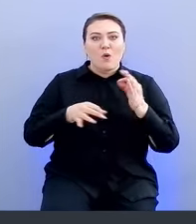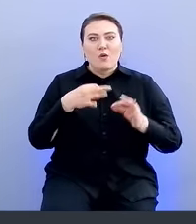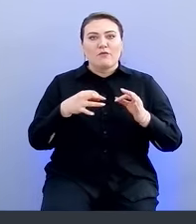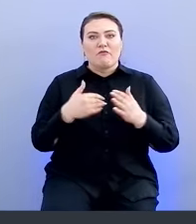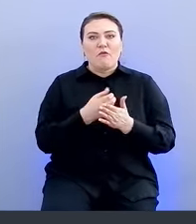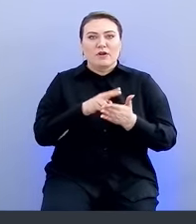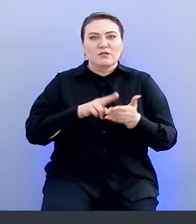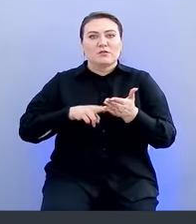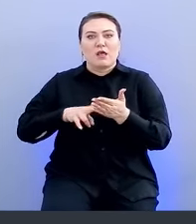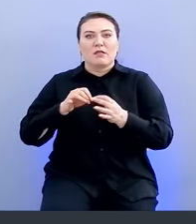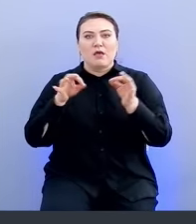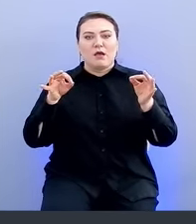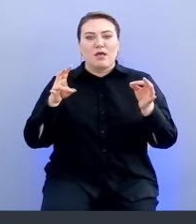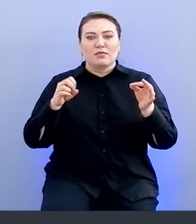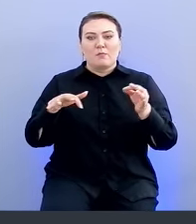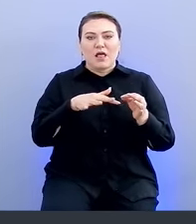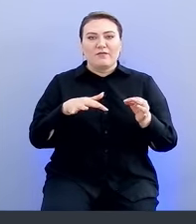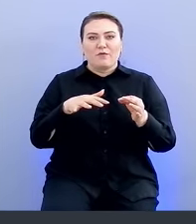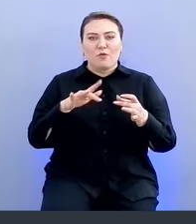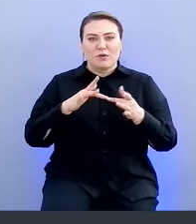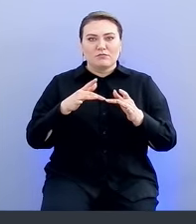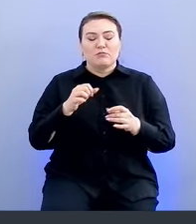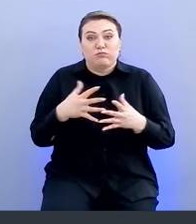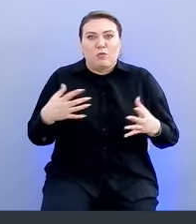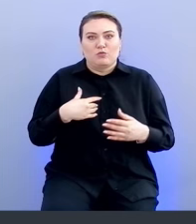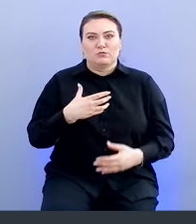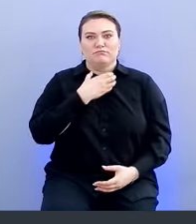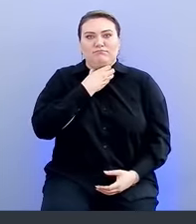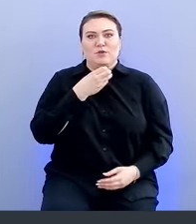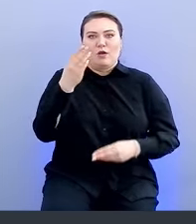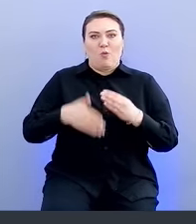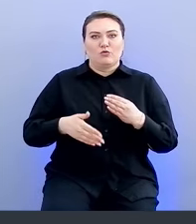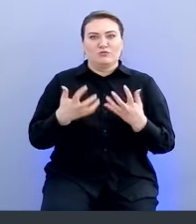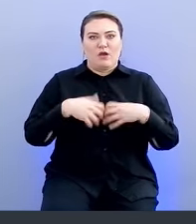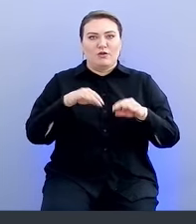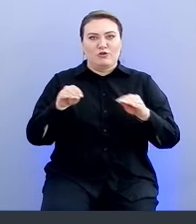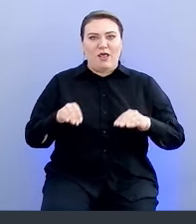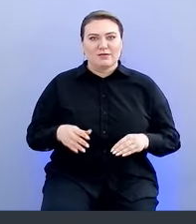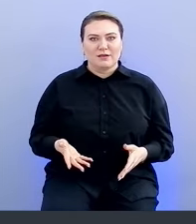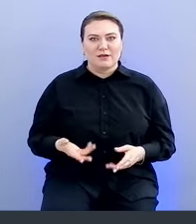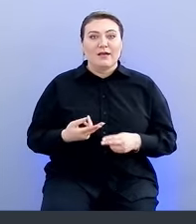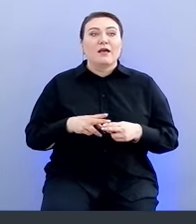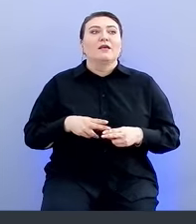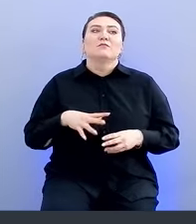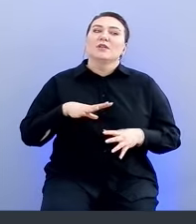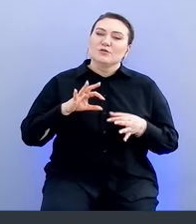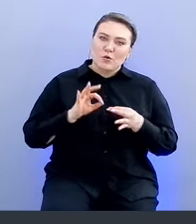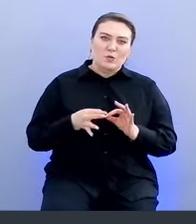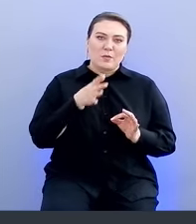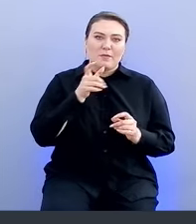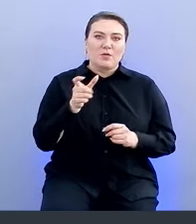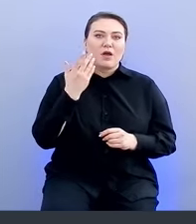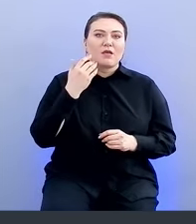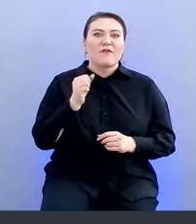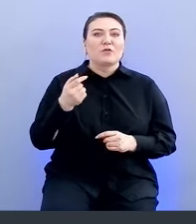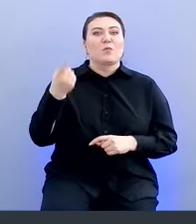и новых регистраций на платформе будет такое, что у нас просто кончится железо. На самом деле, это был сложный период, когда в августе прошлого